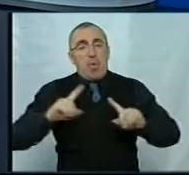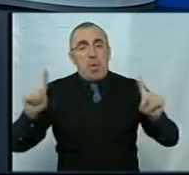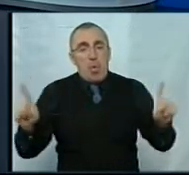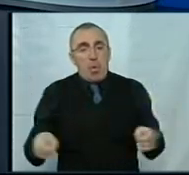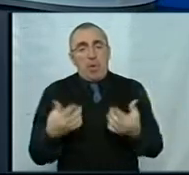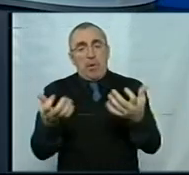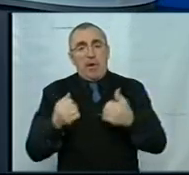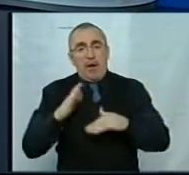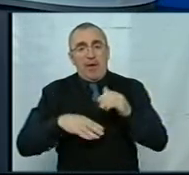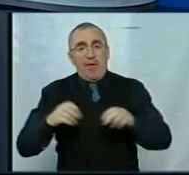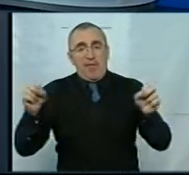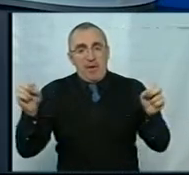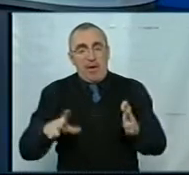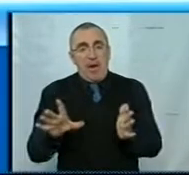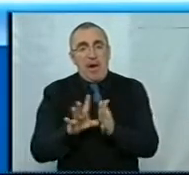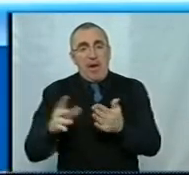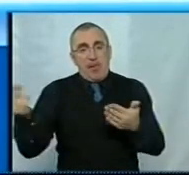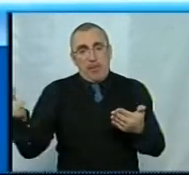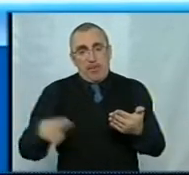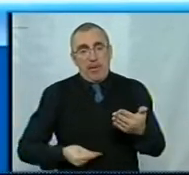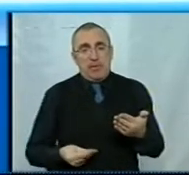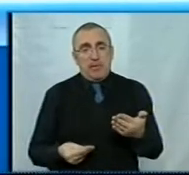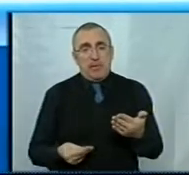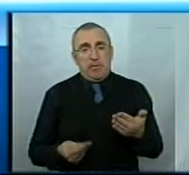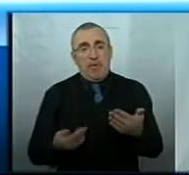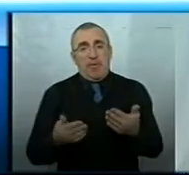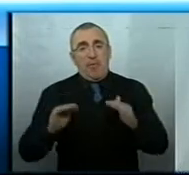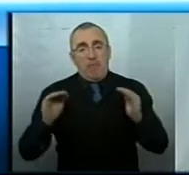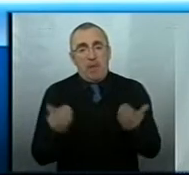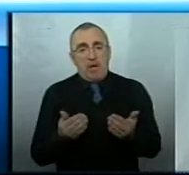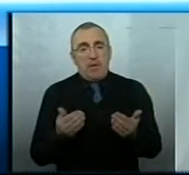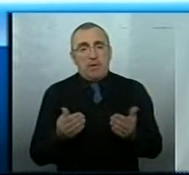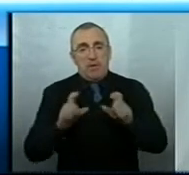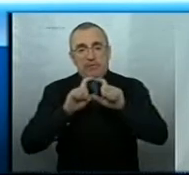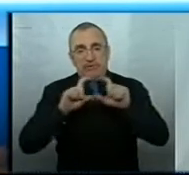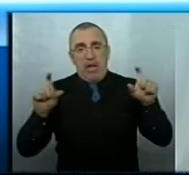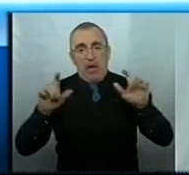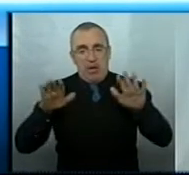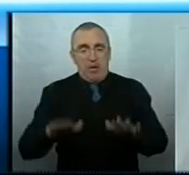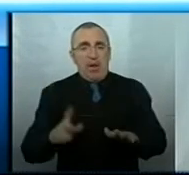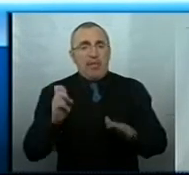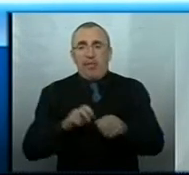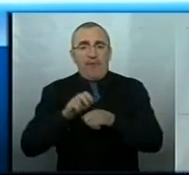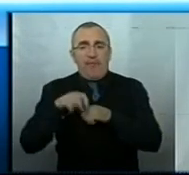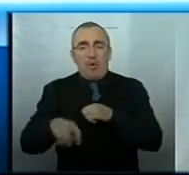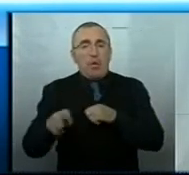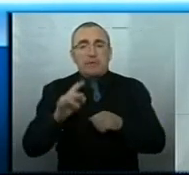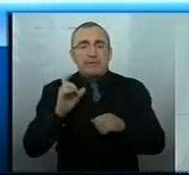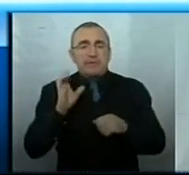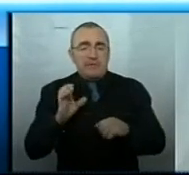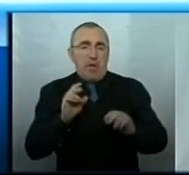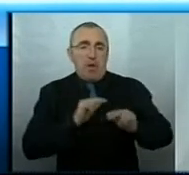отримання кваліфікаційного електронного підпису в межах самого закладу. Тобто, не виходячи з робочого місця,